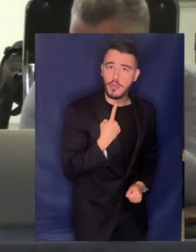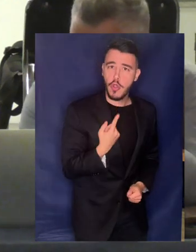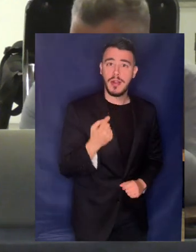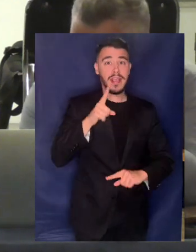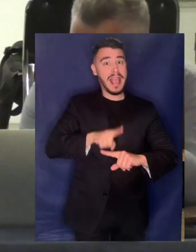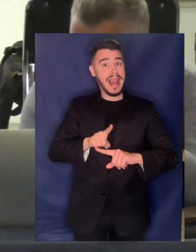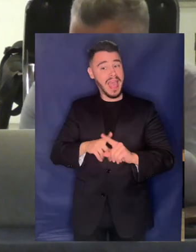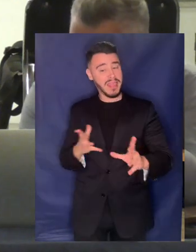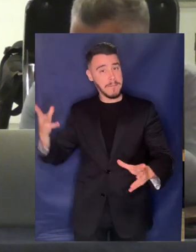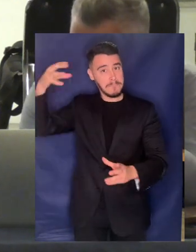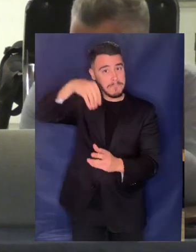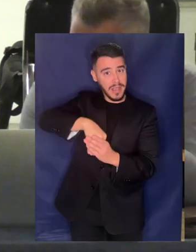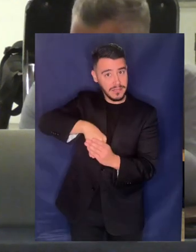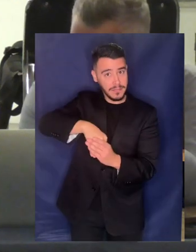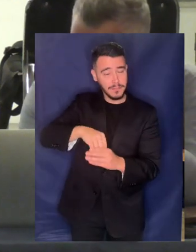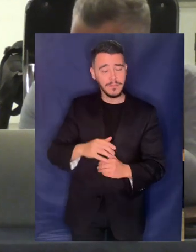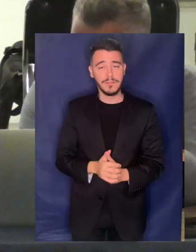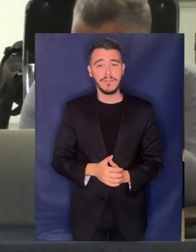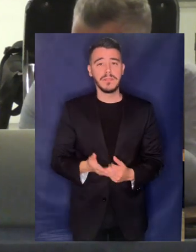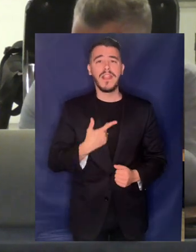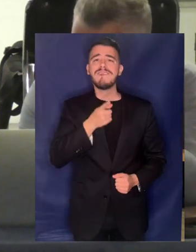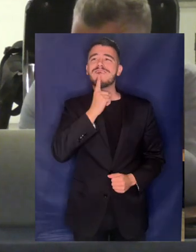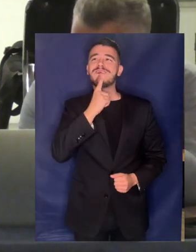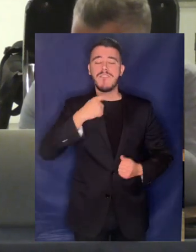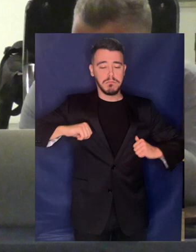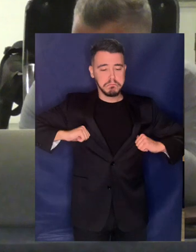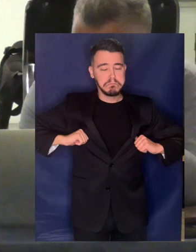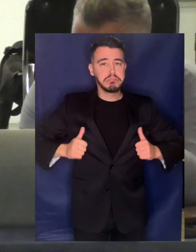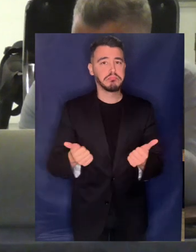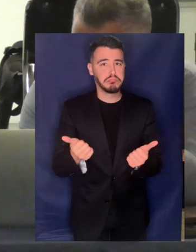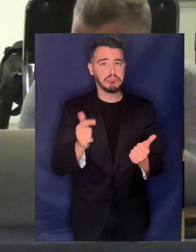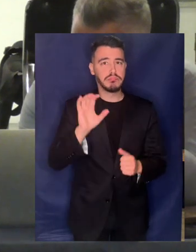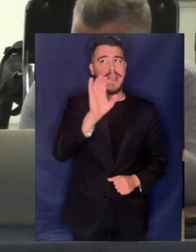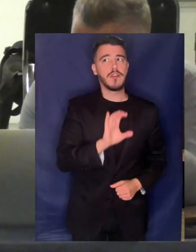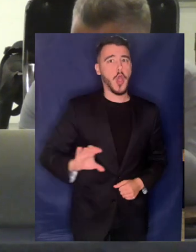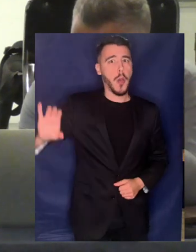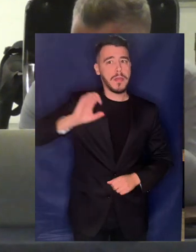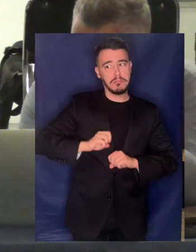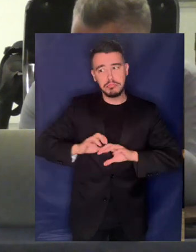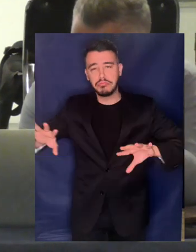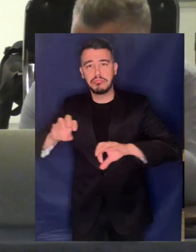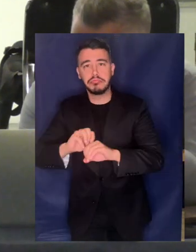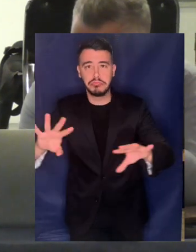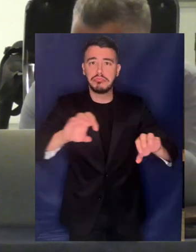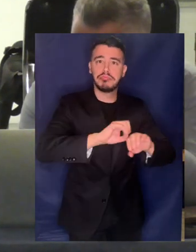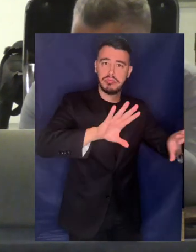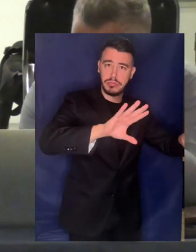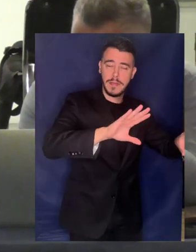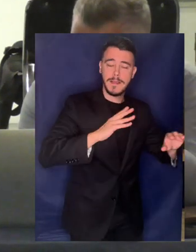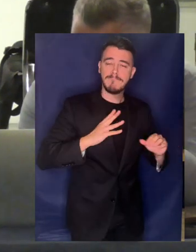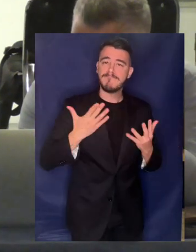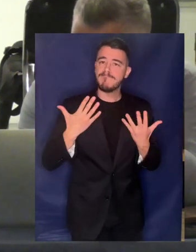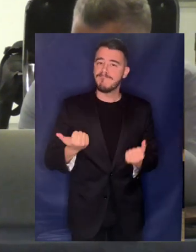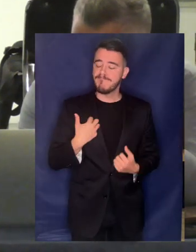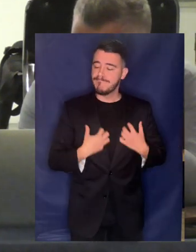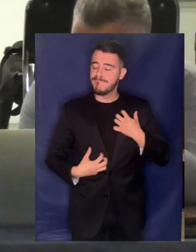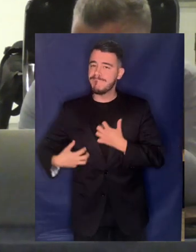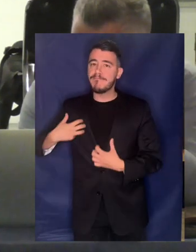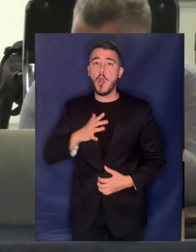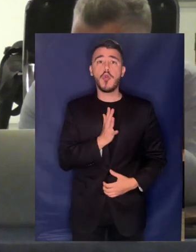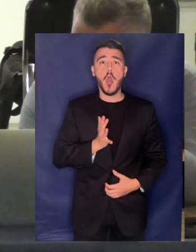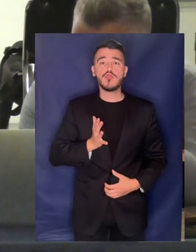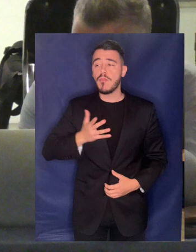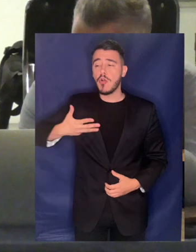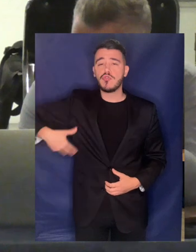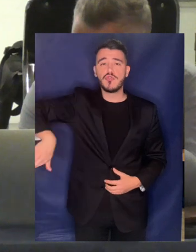η Ελλάδα η Ευρωπαϊκή αυτή πρωτοβουλία καταγράφει μια ιδιαίτερη και αυξημένη έτονη ανησυχία του κοινού για το νερό